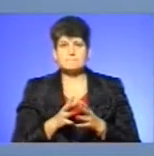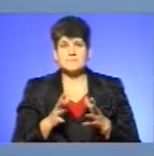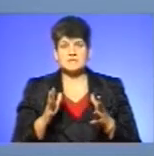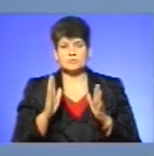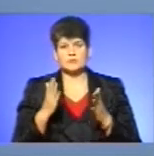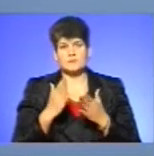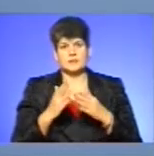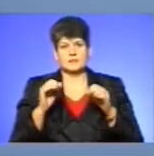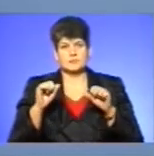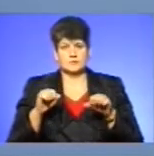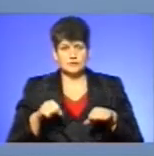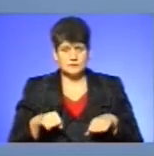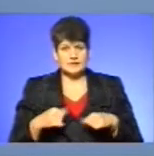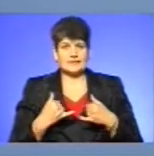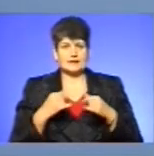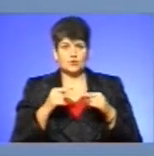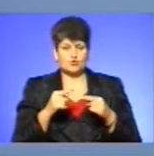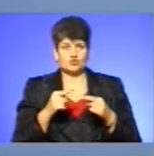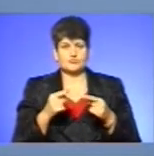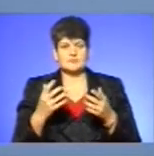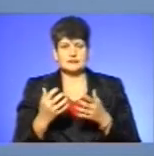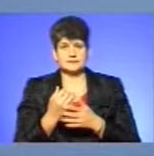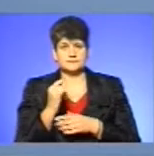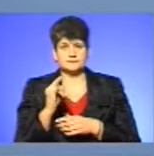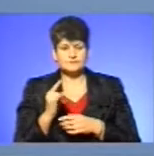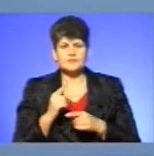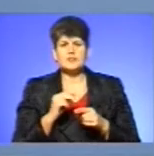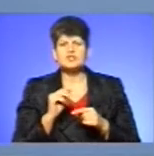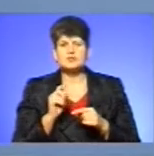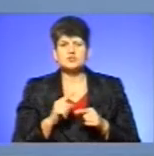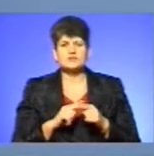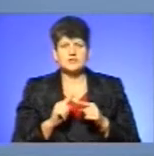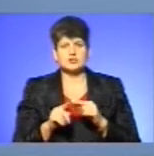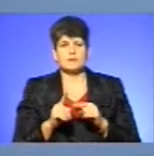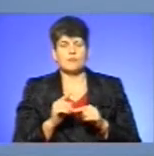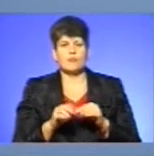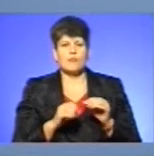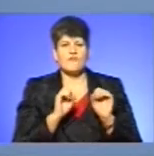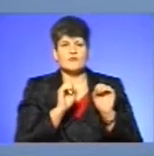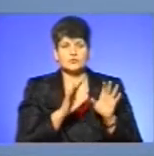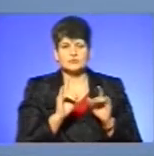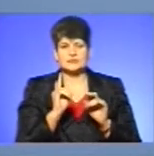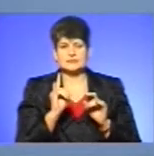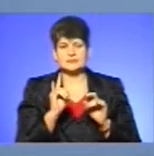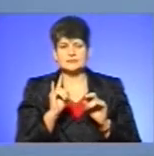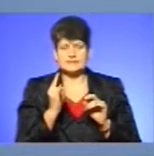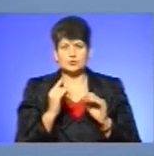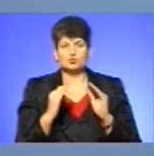інструментів для того, щоб встановлювати місце, знаходити, чим поскоріше повертати дітей додому, щоб вони